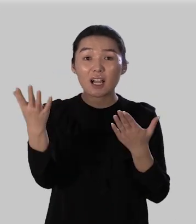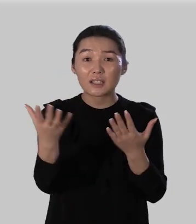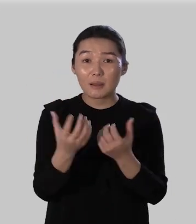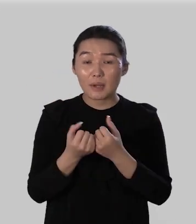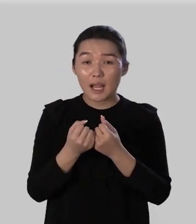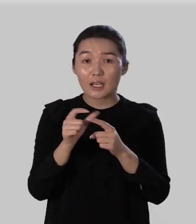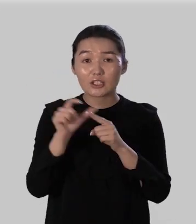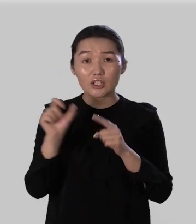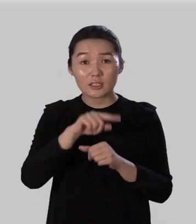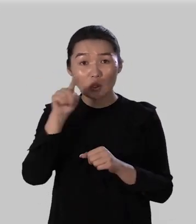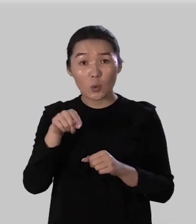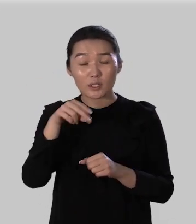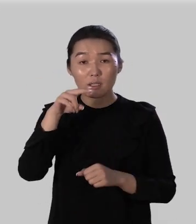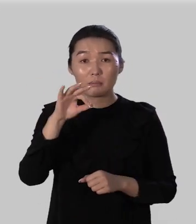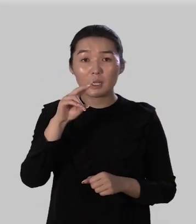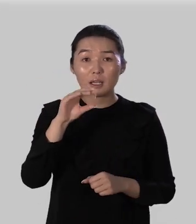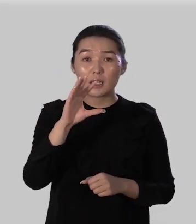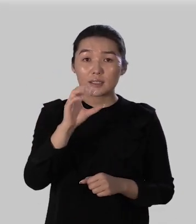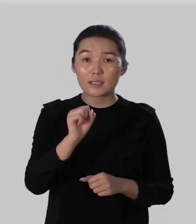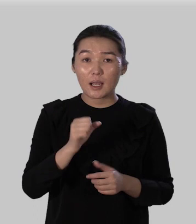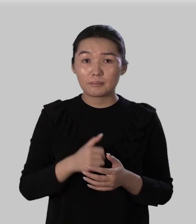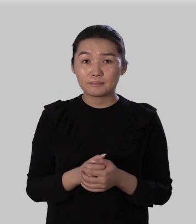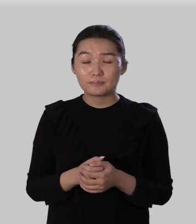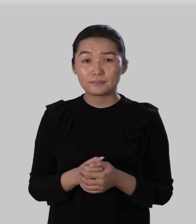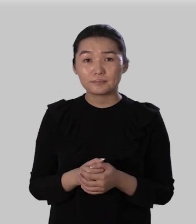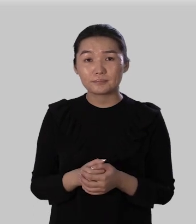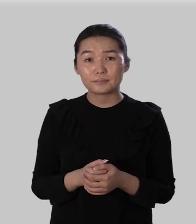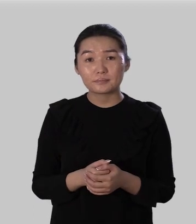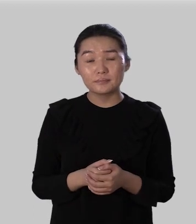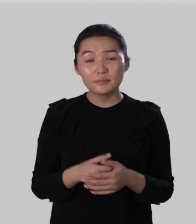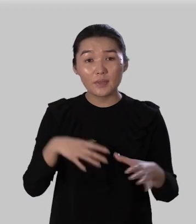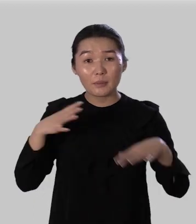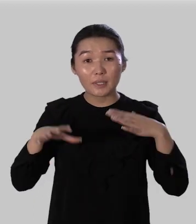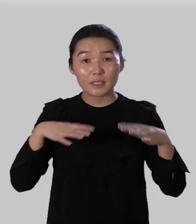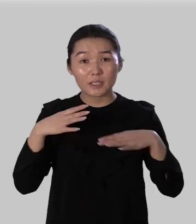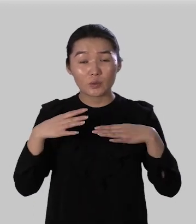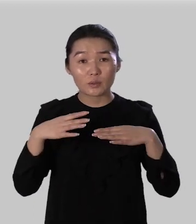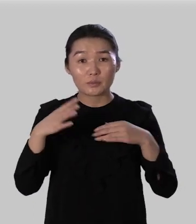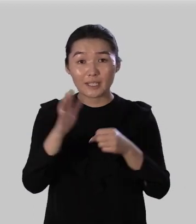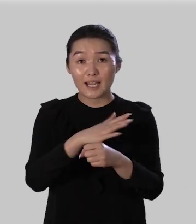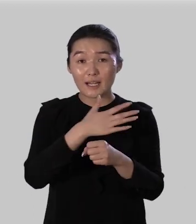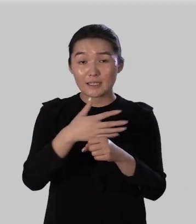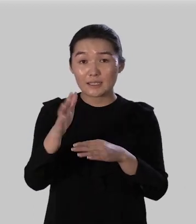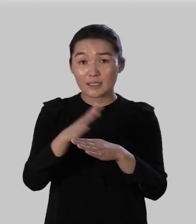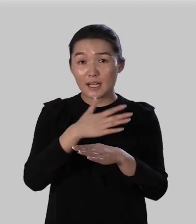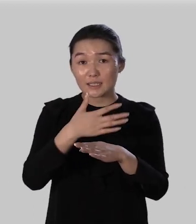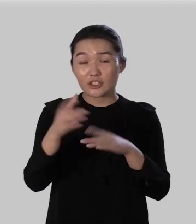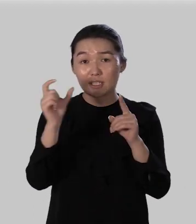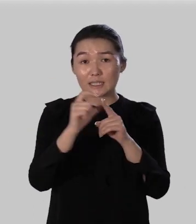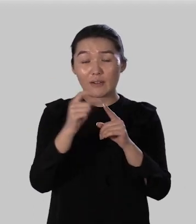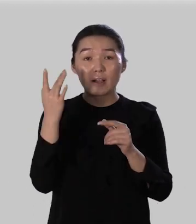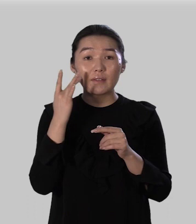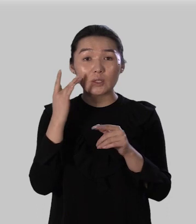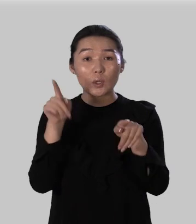него часть корня полоса по тренируемся различать слова в которых